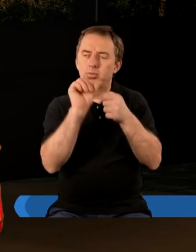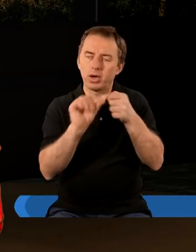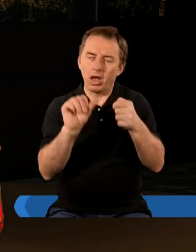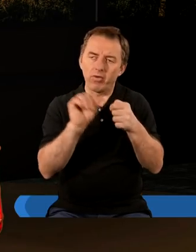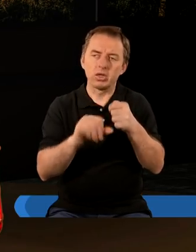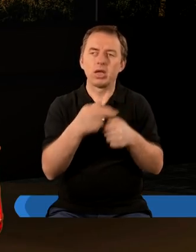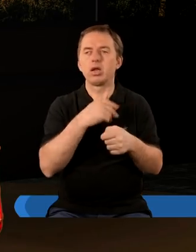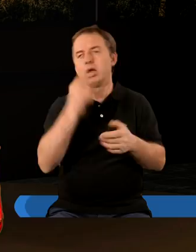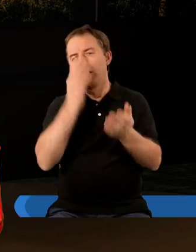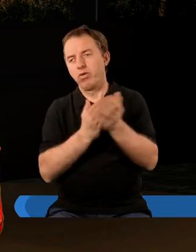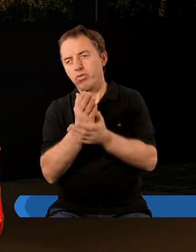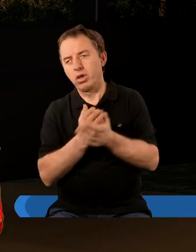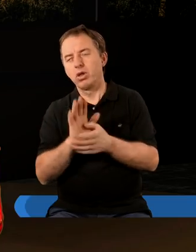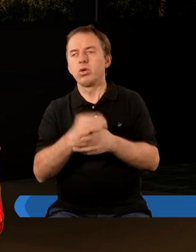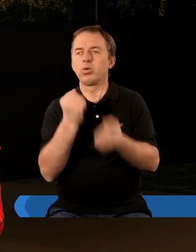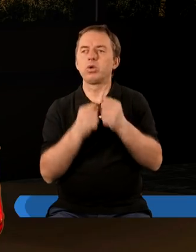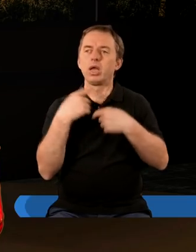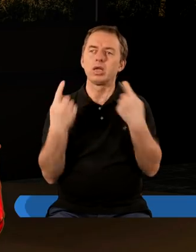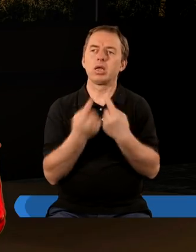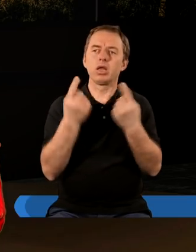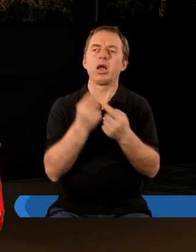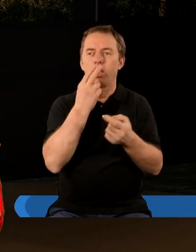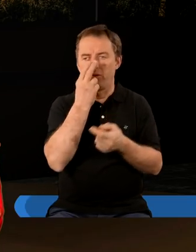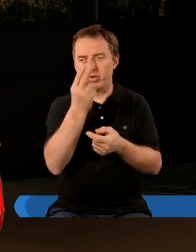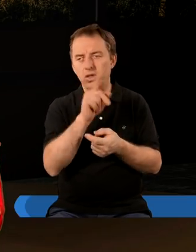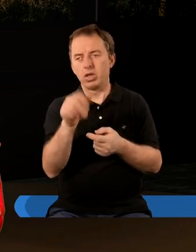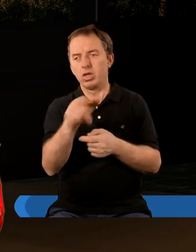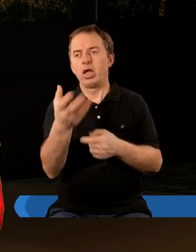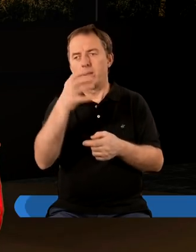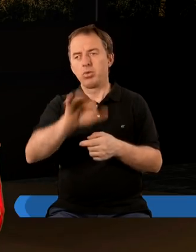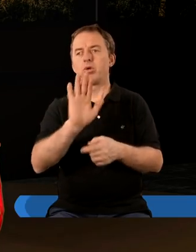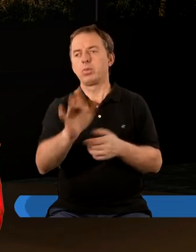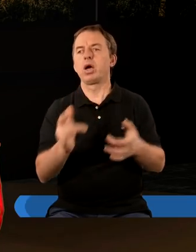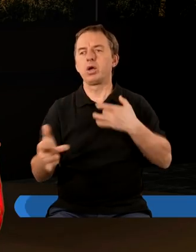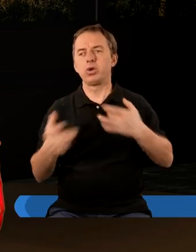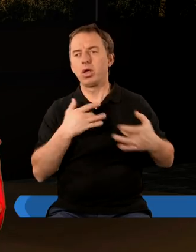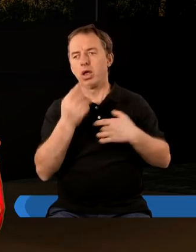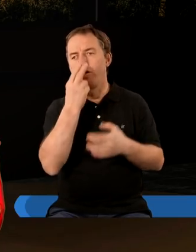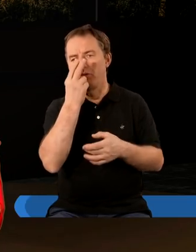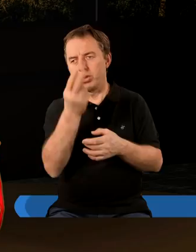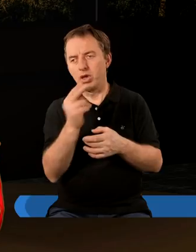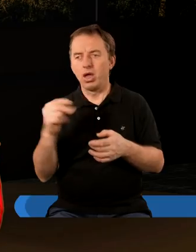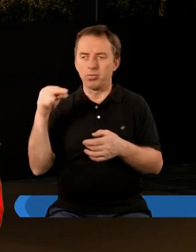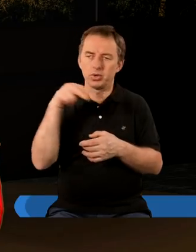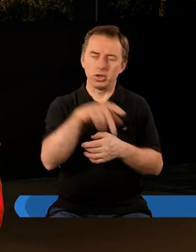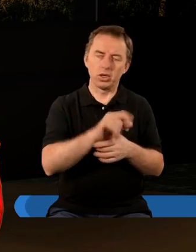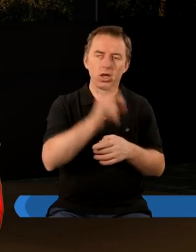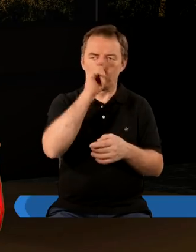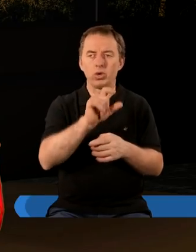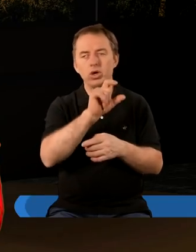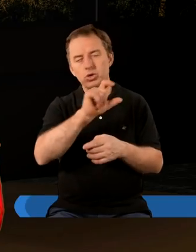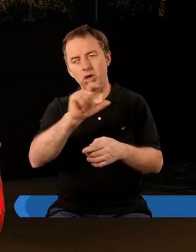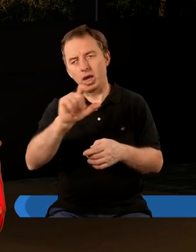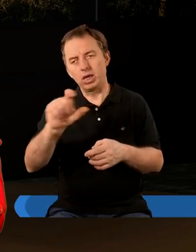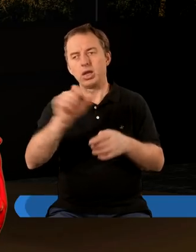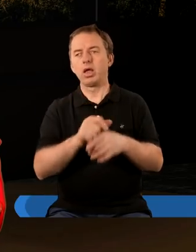sprawdzenie naszej wiary, sprawdzenie nas trudnej sytuacji. Widać, że ten zbór ma cierpieć. Widać, że przyjdą na niego złe